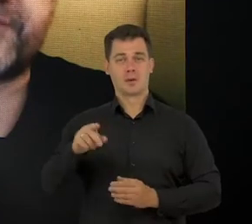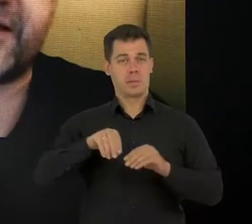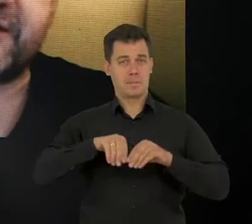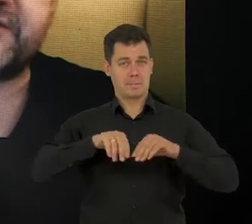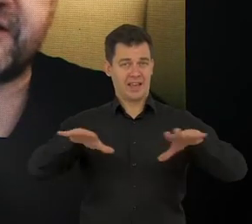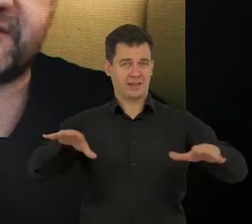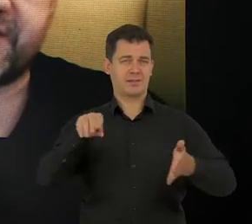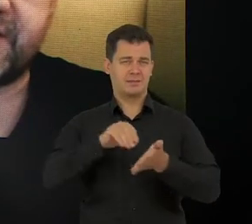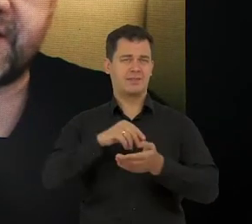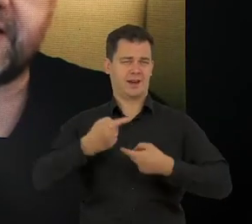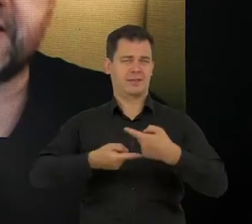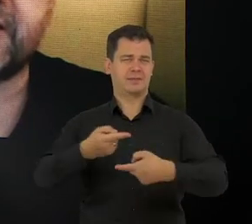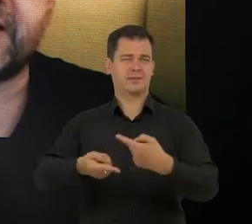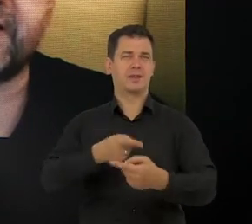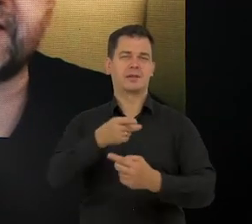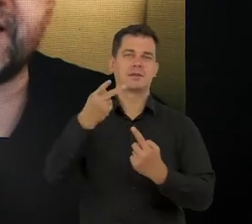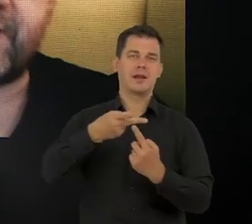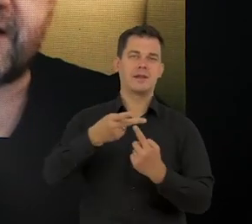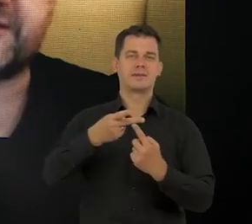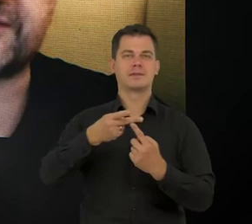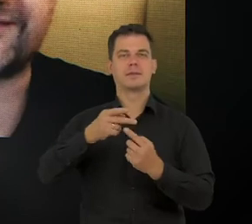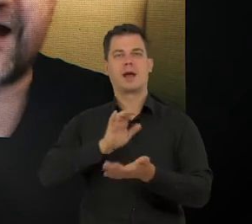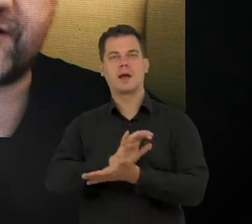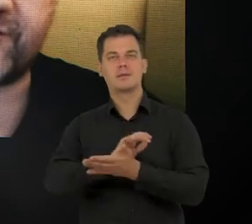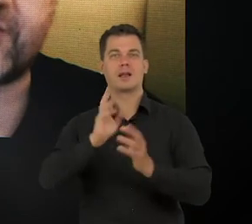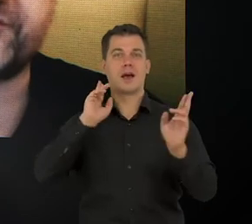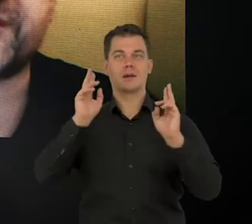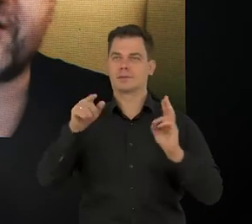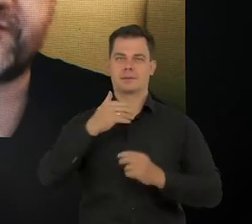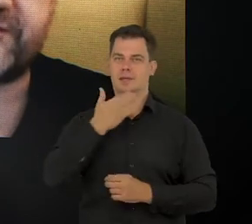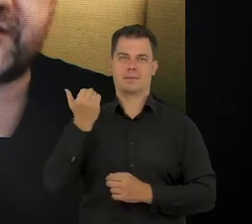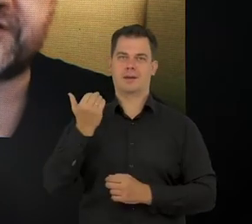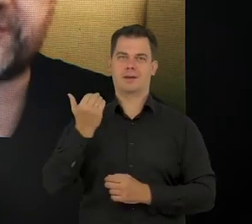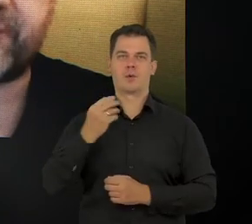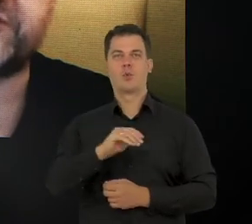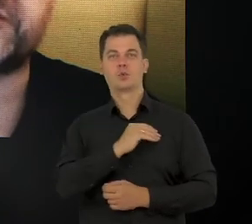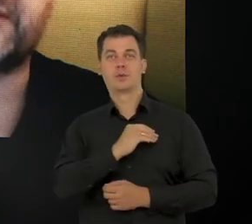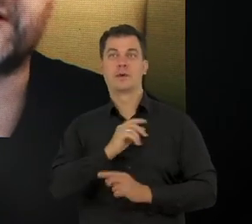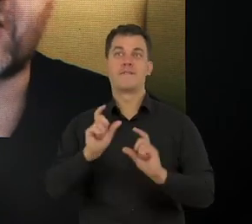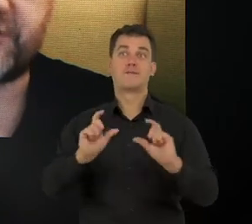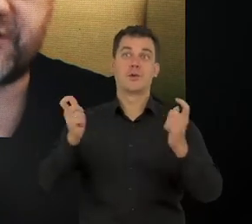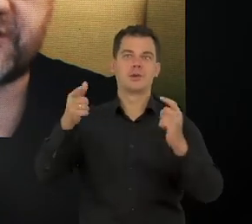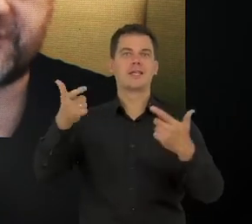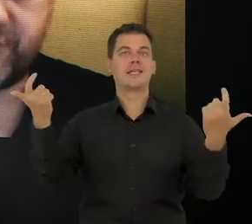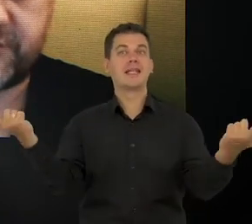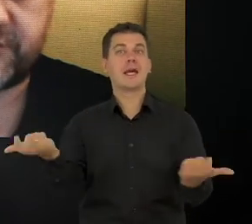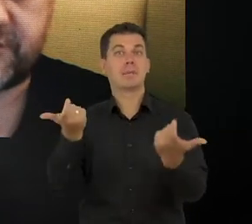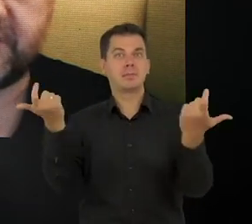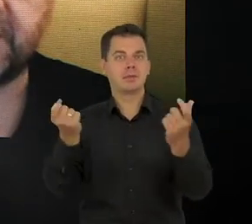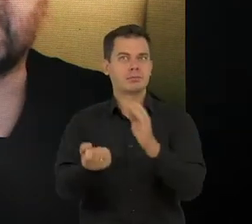W mediach tradycyjnych nie ma standardów zachowywania się podczas zagrożeń.